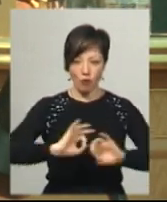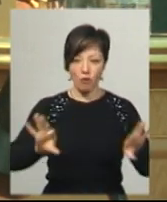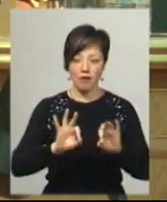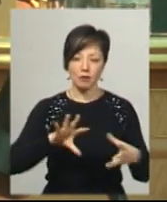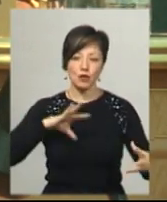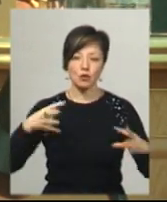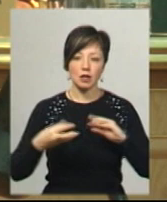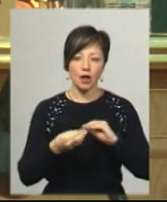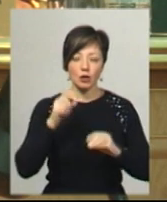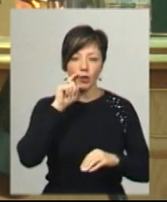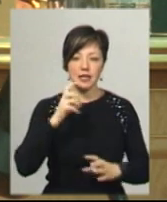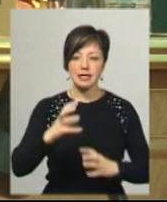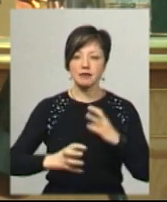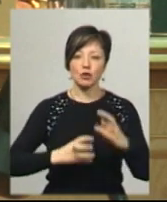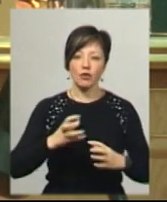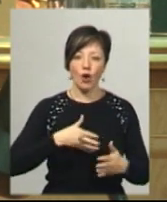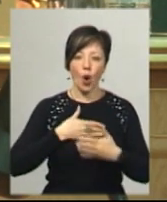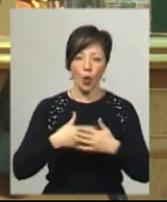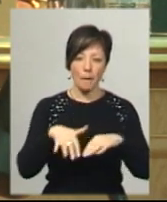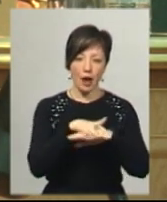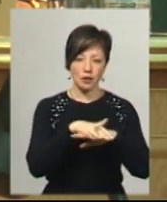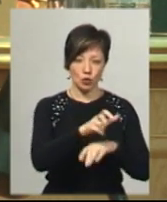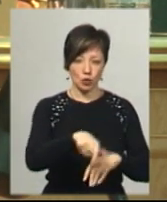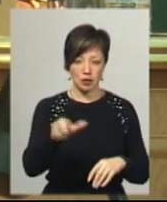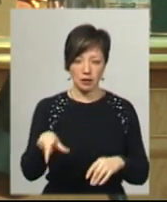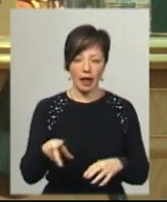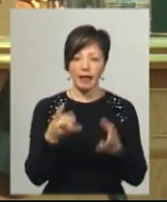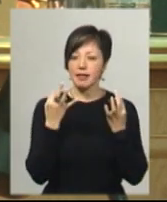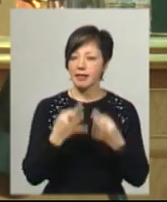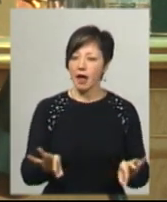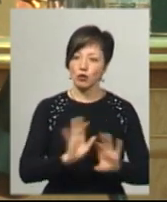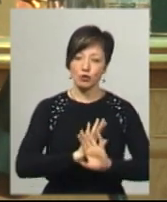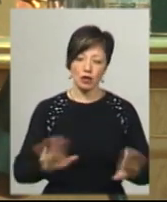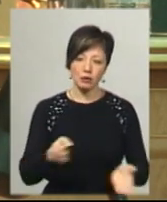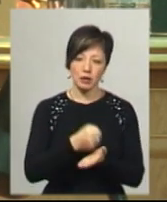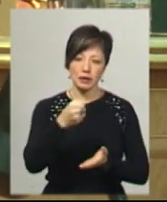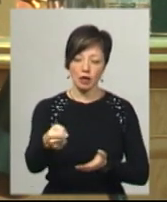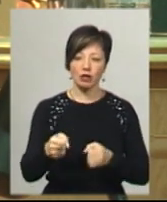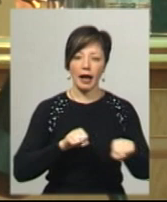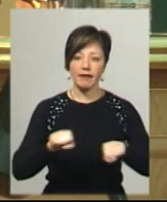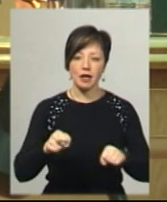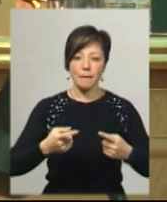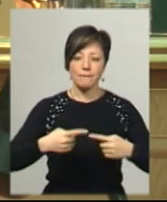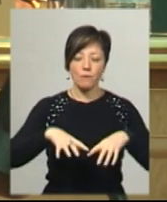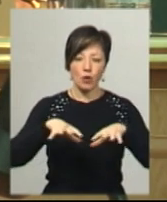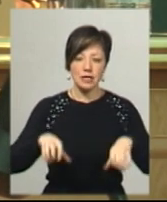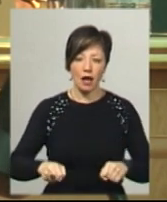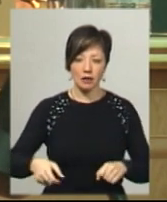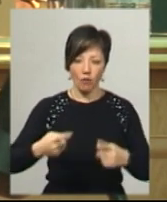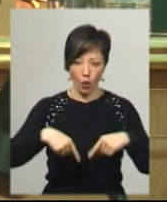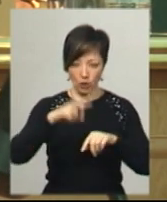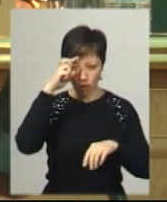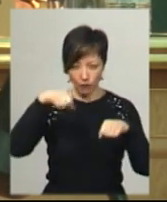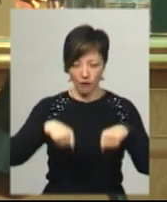результати українській та світовій громадськості. Не допускати призначення на керівні посади в органи державної влади